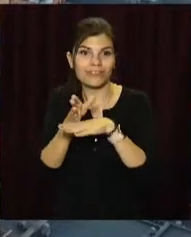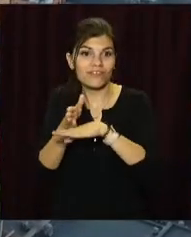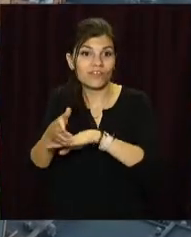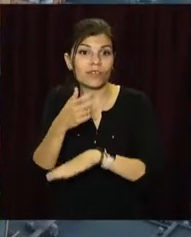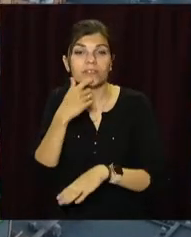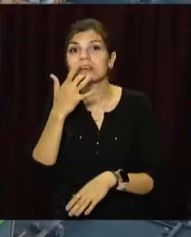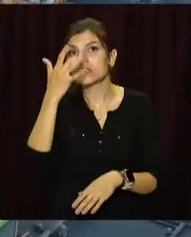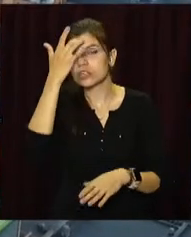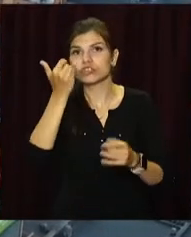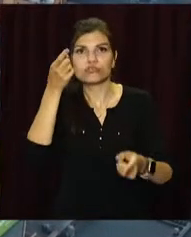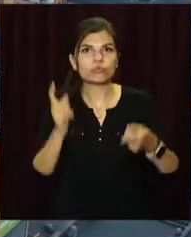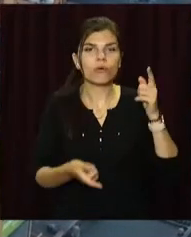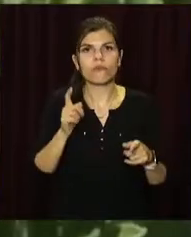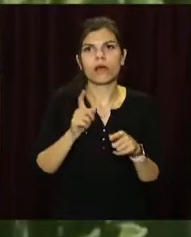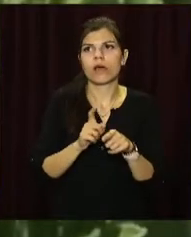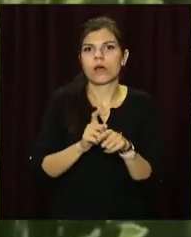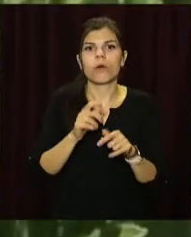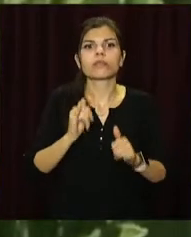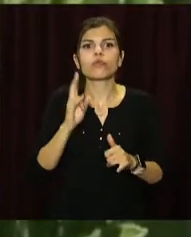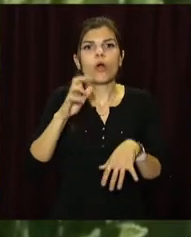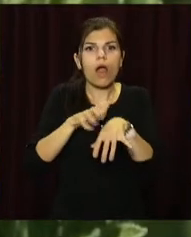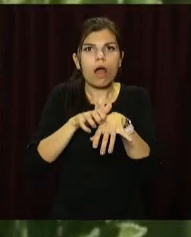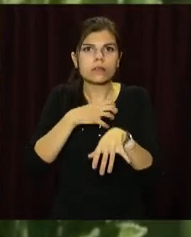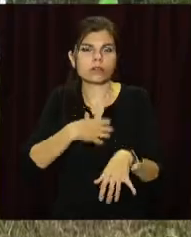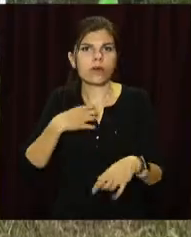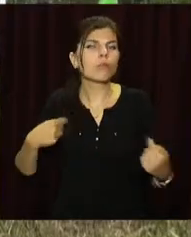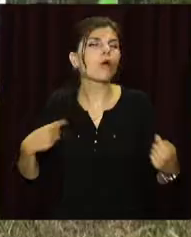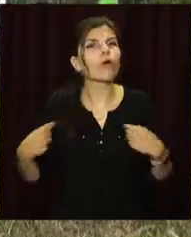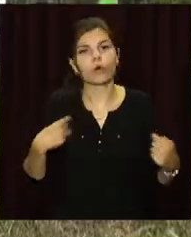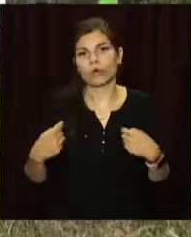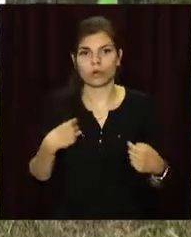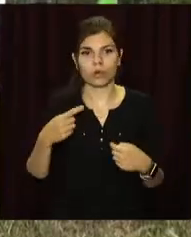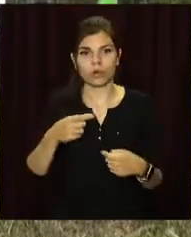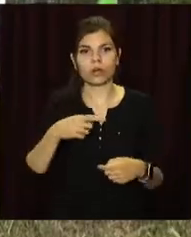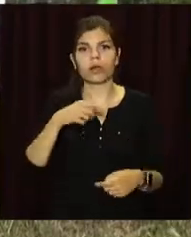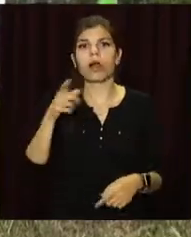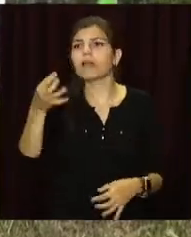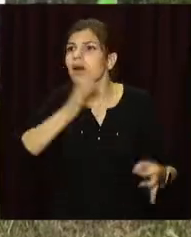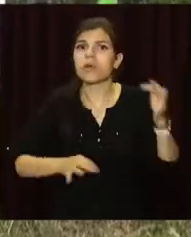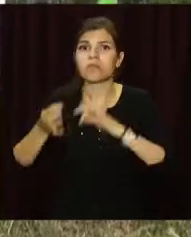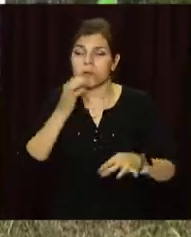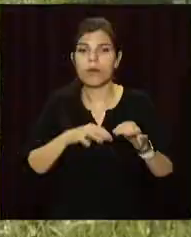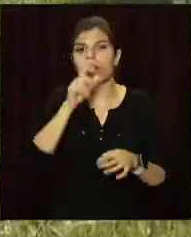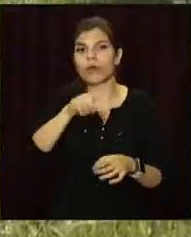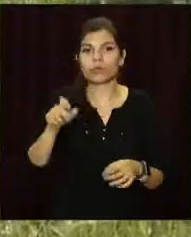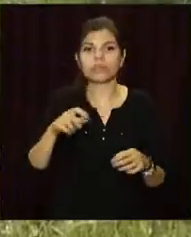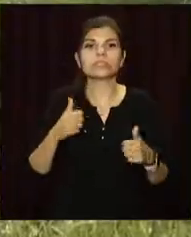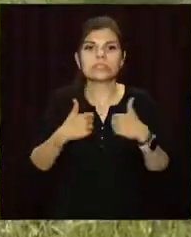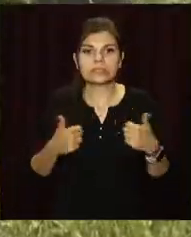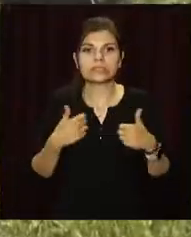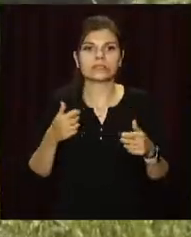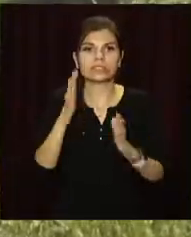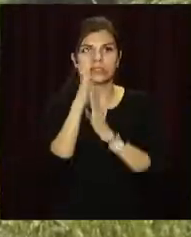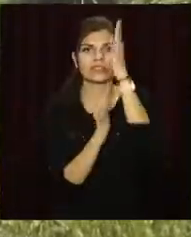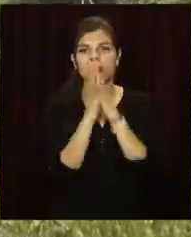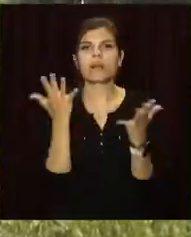Літо стає справжнім випробуванням для алергіків, кажуть дніпряни. І поки вони запасаються ліками, комунальники борються із рослинами,